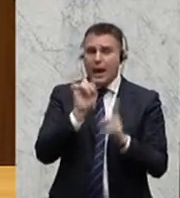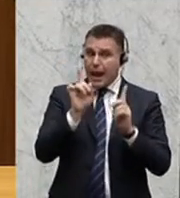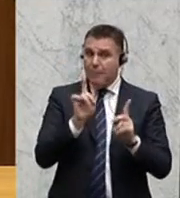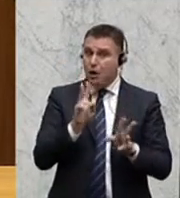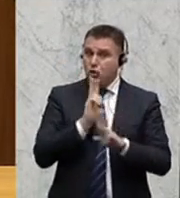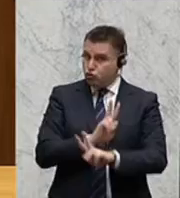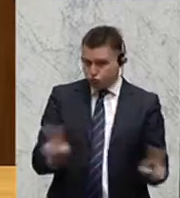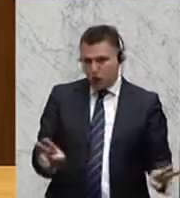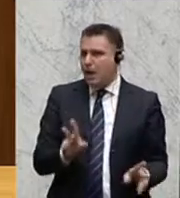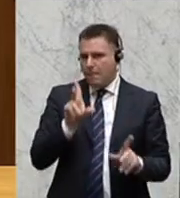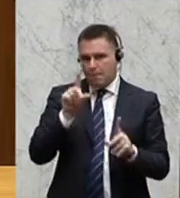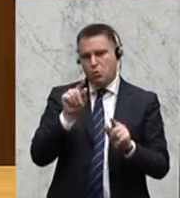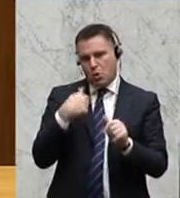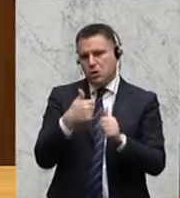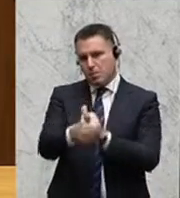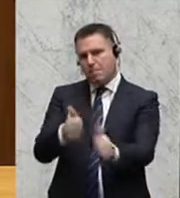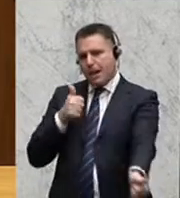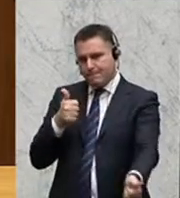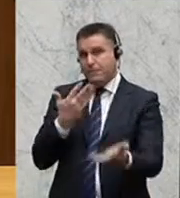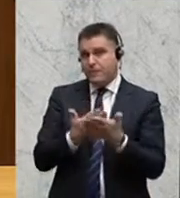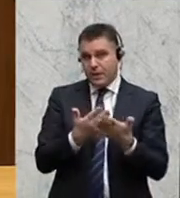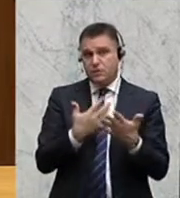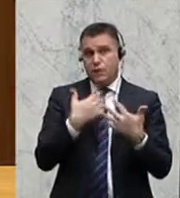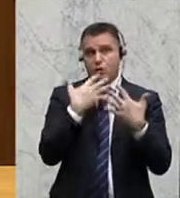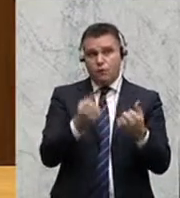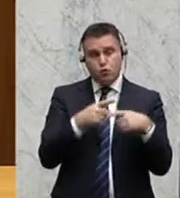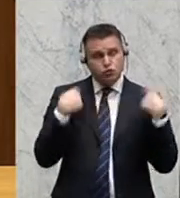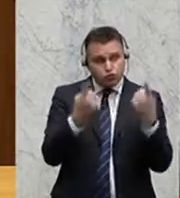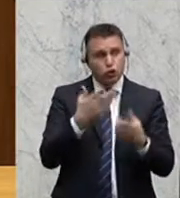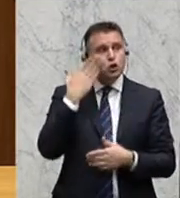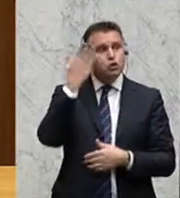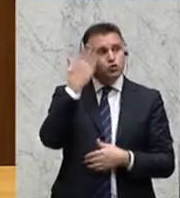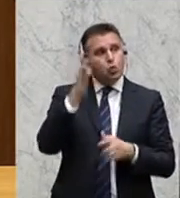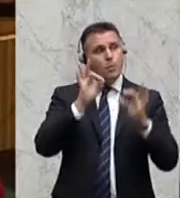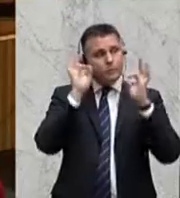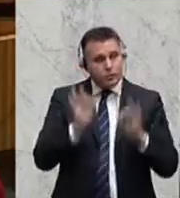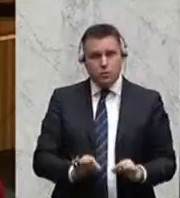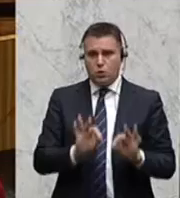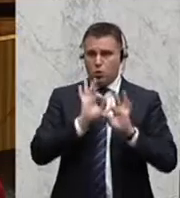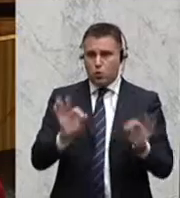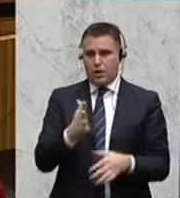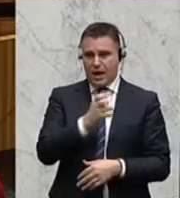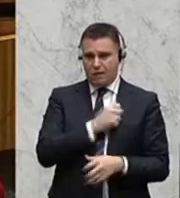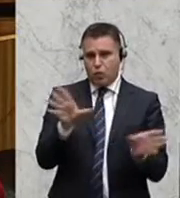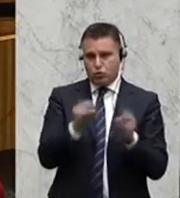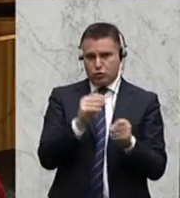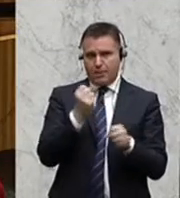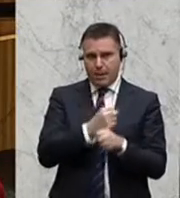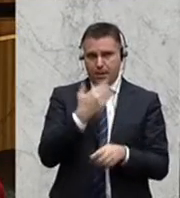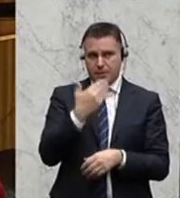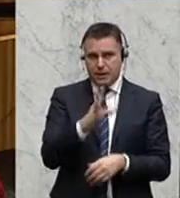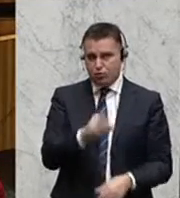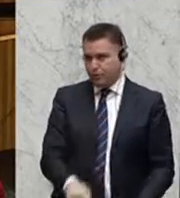Stillstand bedeutet Rückschritt. Und deswegen wünsche ich uns eine zukunftsgerichtete, gute und erfolgreiche Zusammenarbeit.